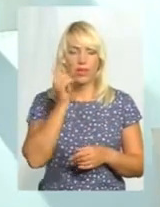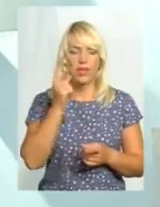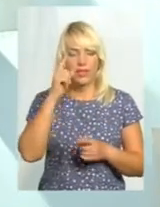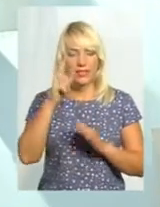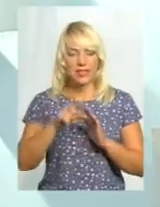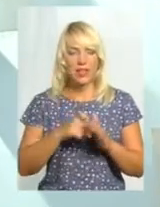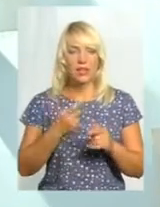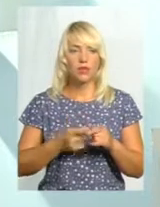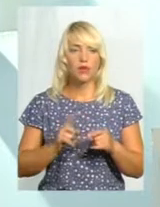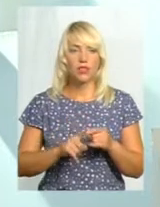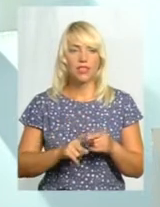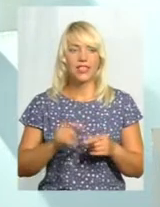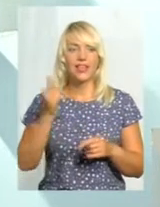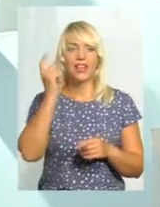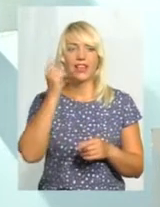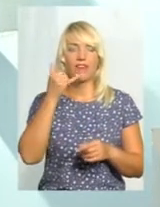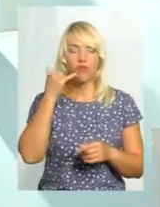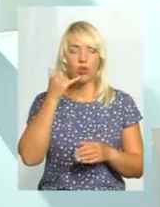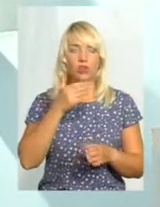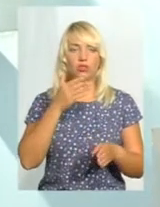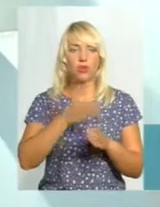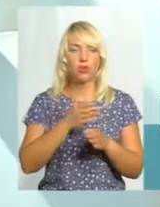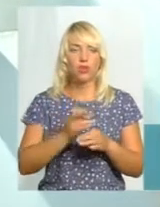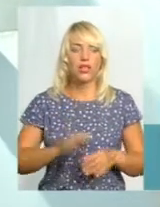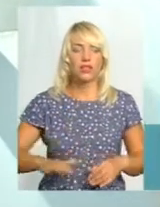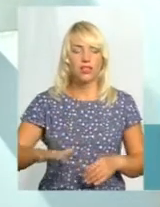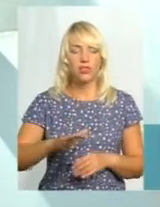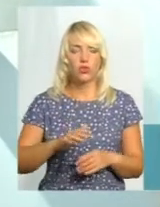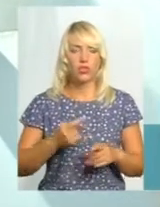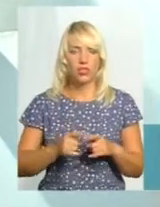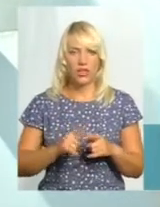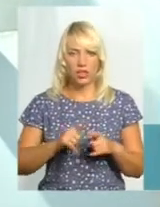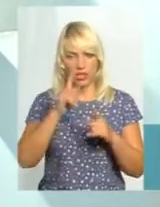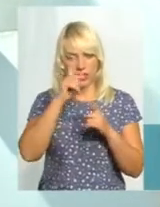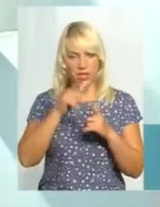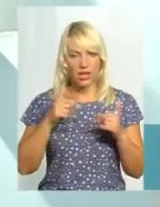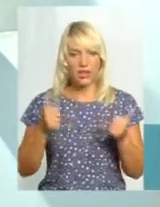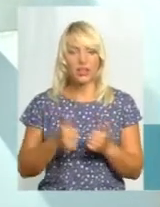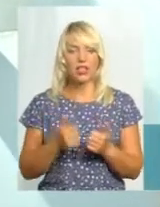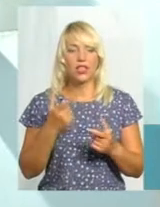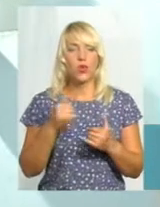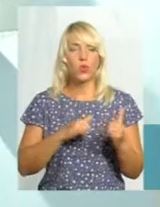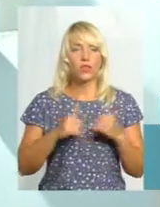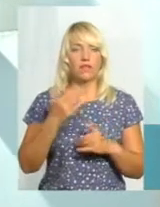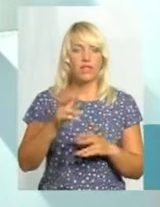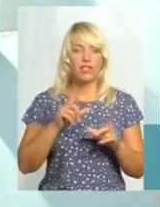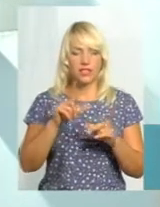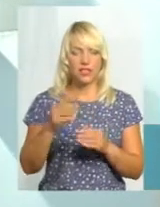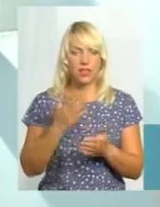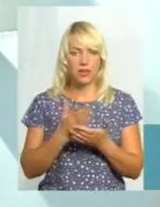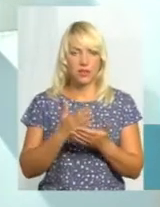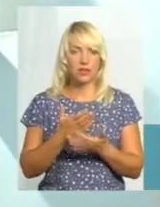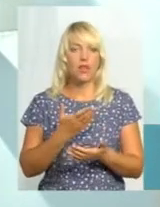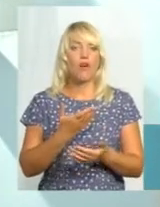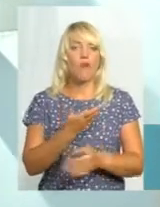допомоги на території тієї країни, куди ви їдете. Особливо наразі в Польщі існують в кожному воєводстві